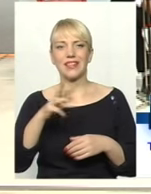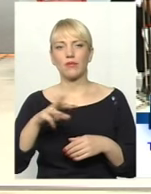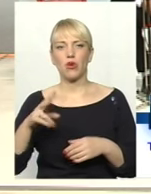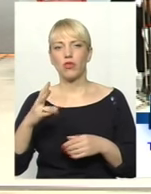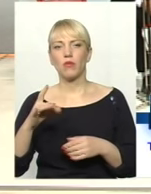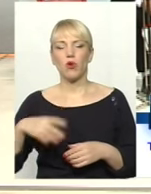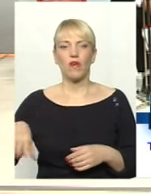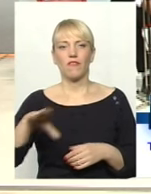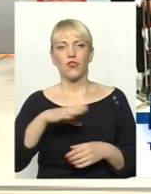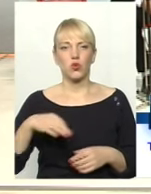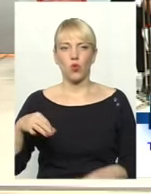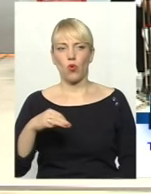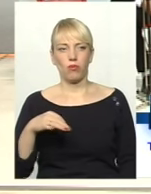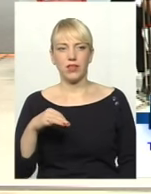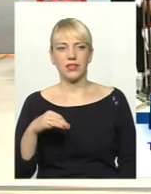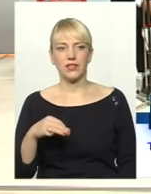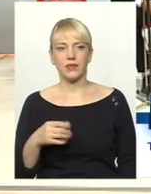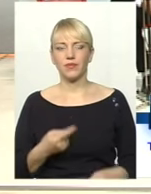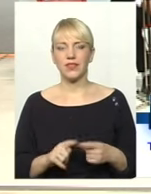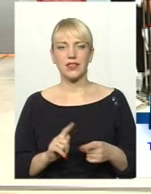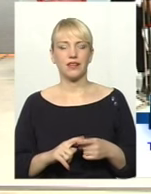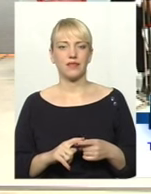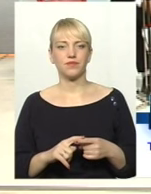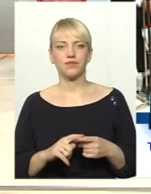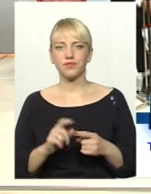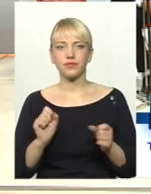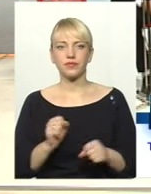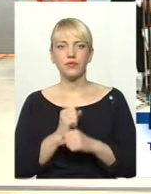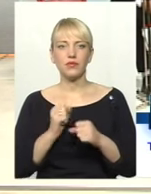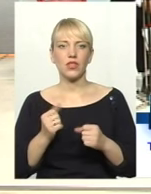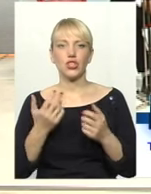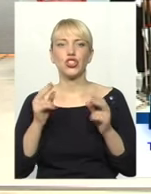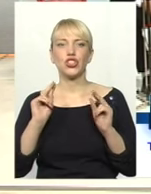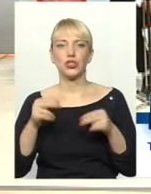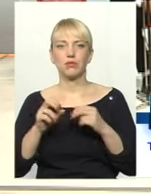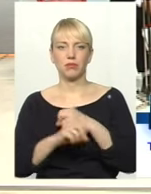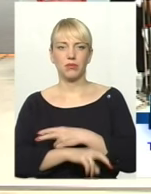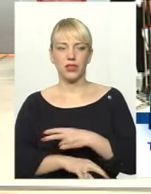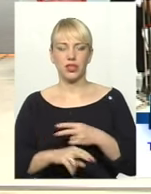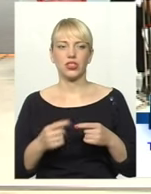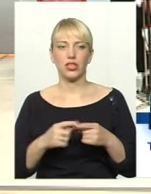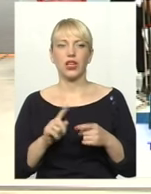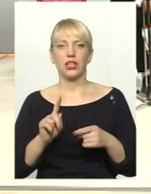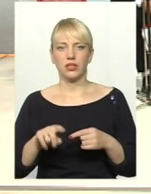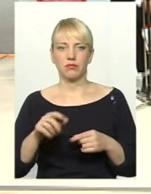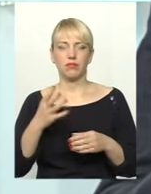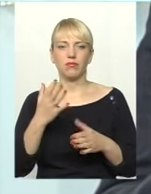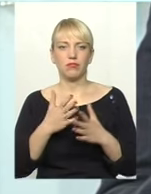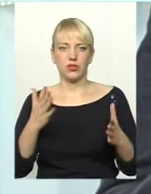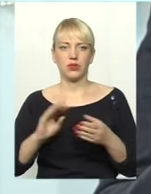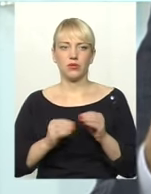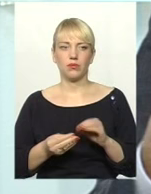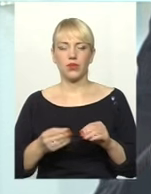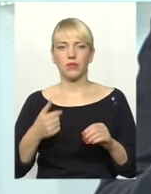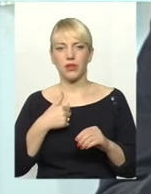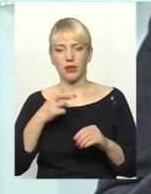мільйона населень. Тобто вони край недопустимі. Але чим бідніше, тим більше остріше. Я хотів назвати і задати